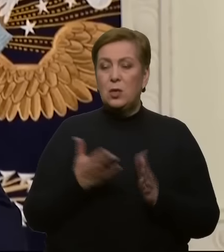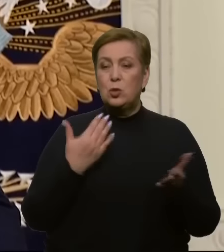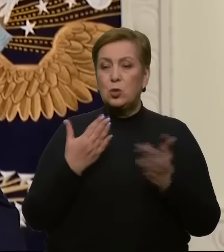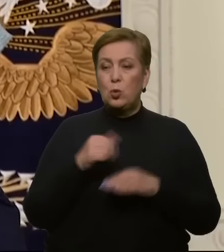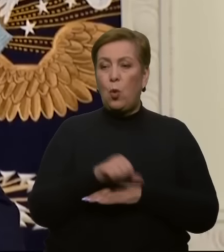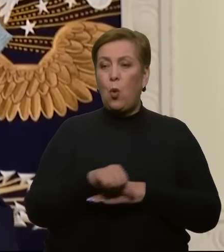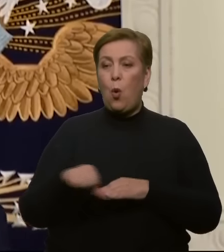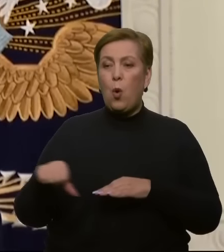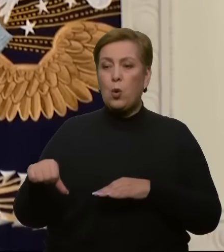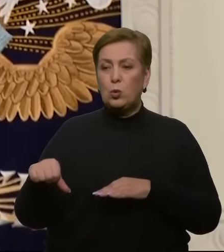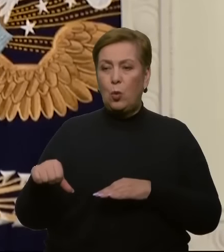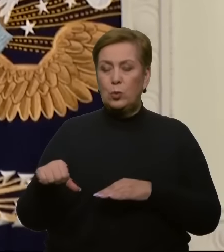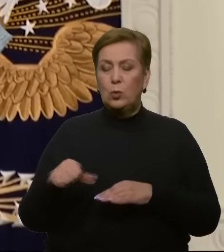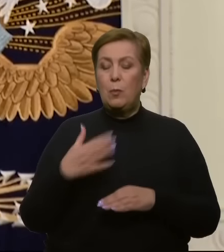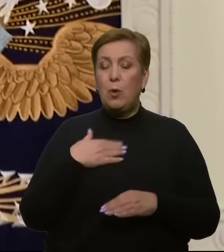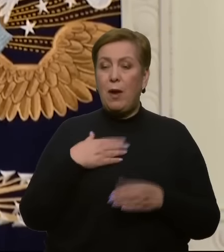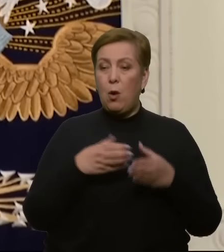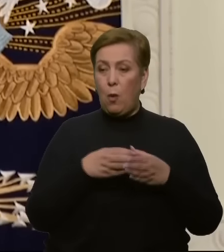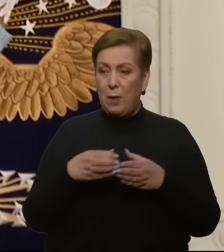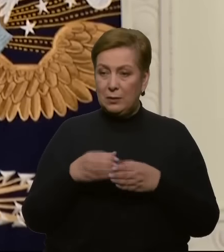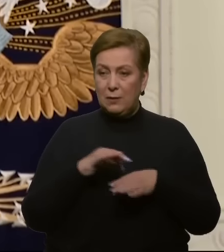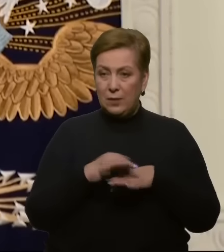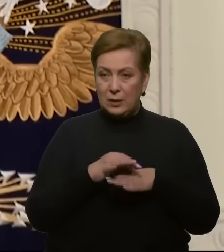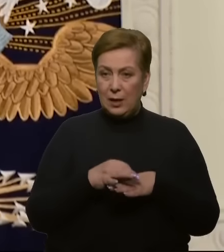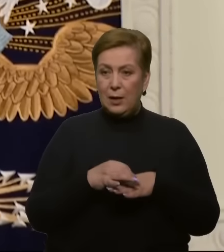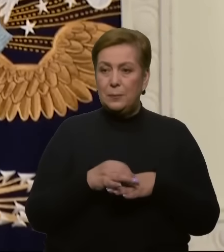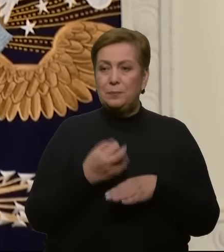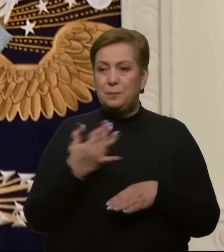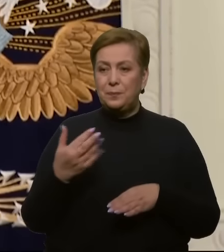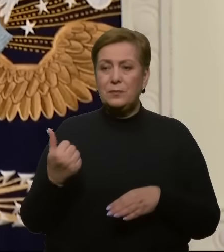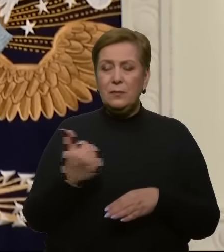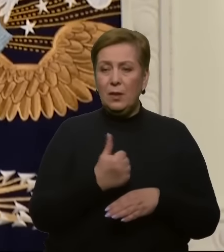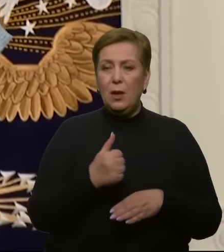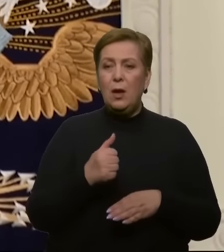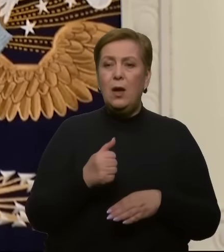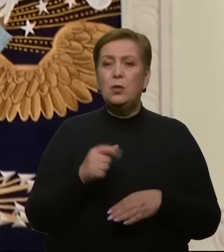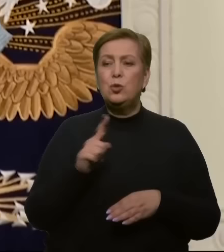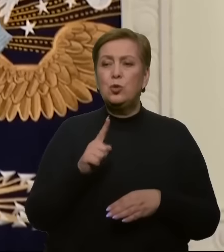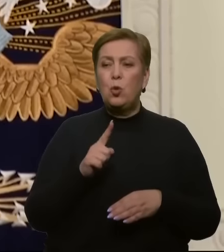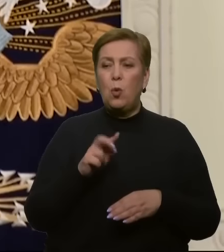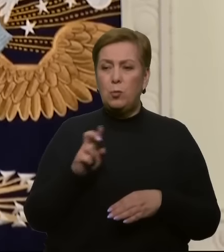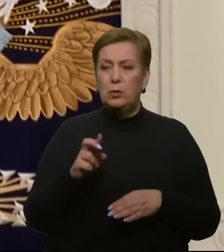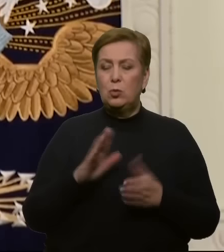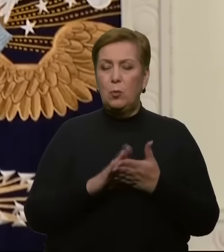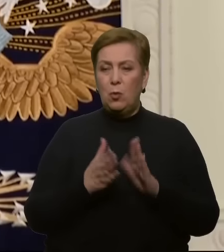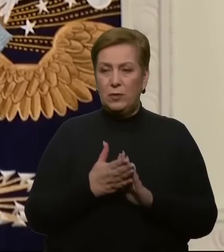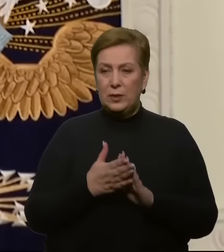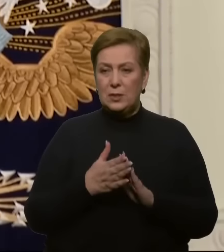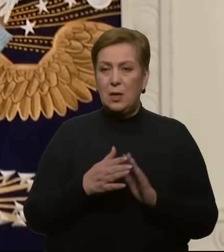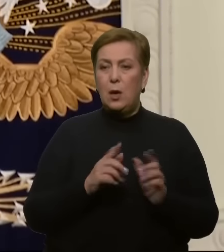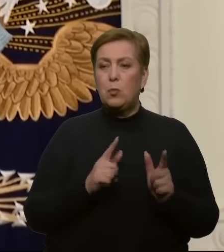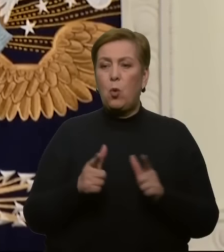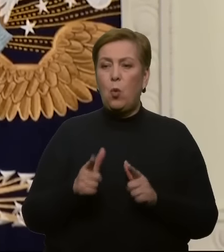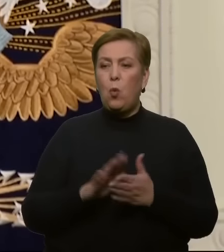Моя команда вже кілька тижнів веде переговори з двопартійною групою сенаторів, щоб домовитися про угоду в тому числі щодо кордону.